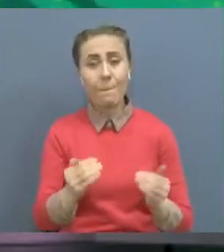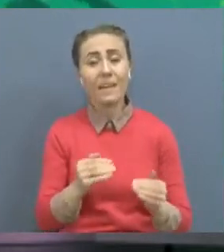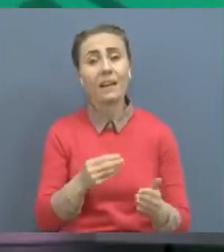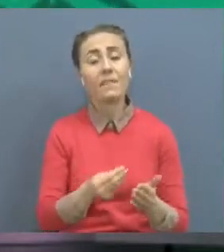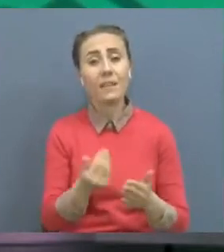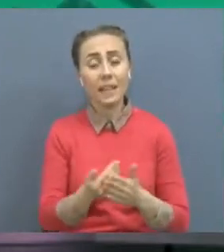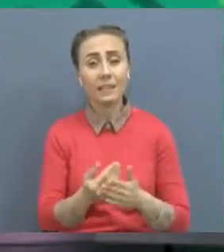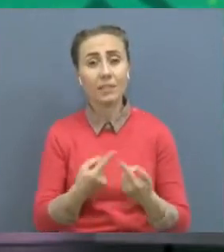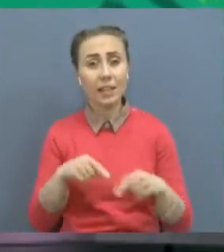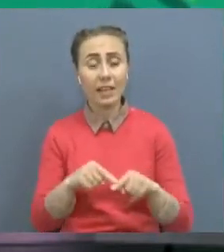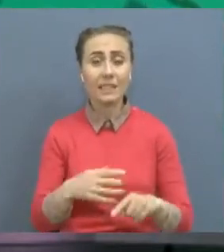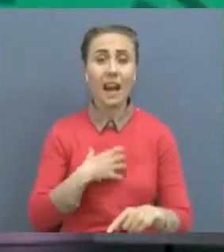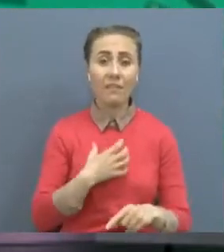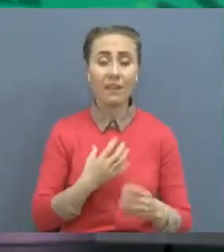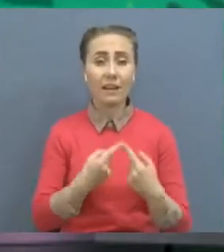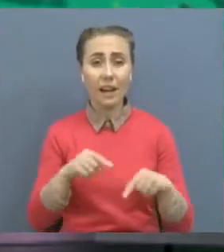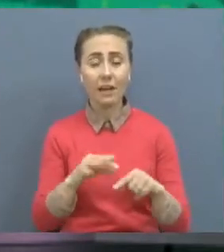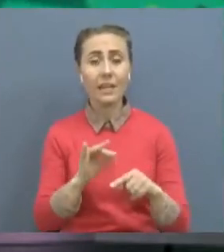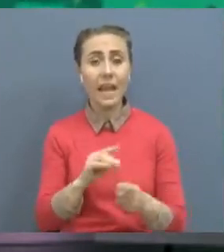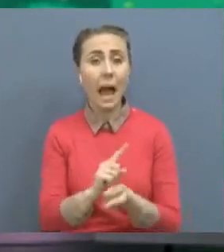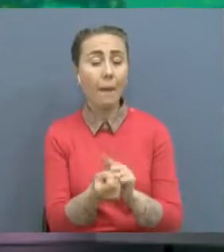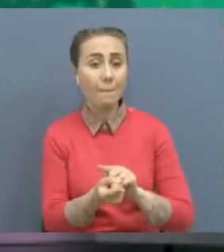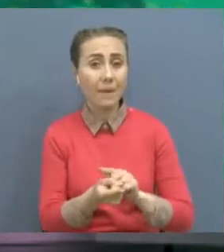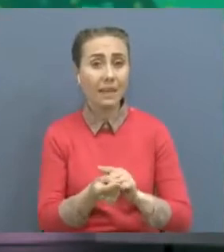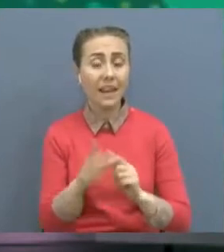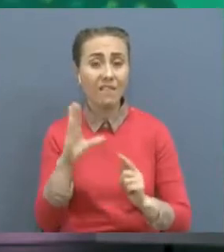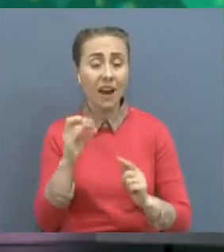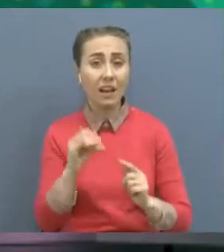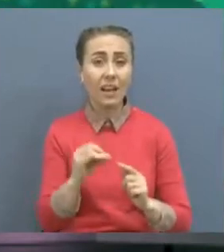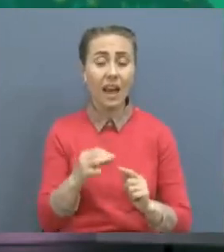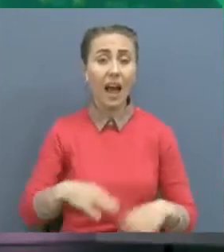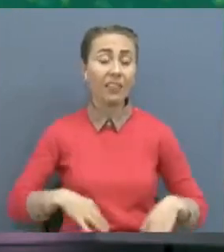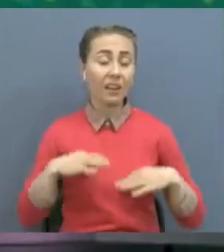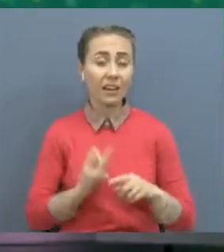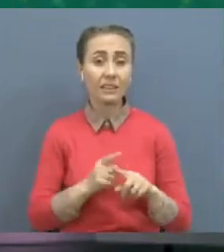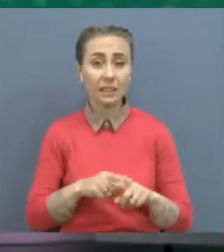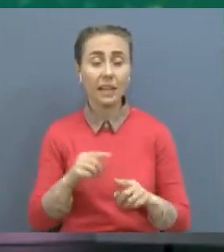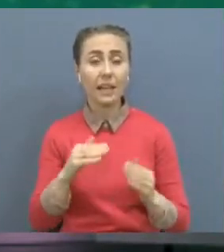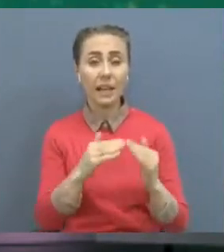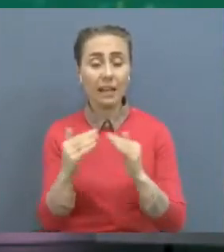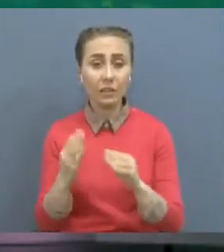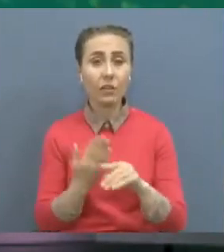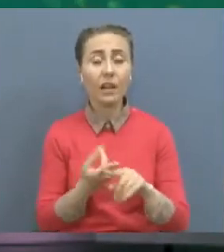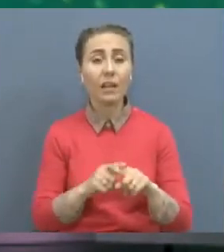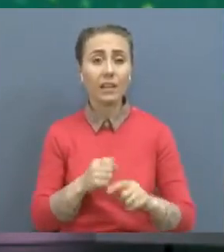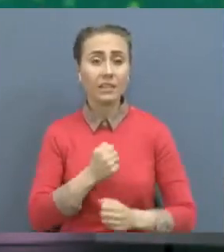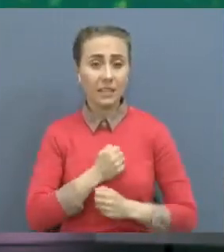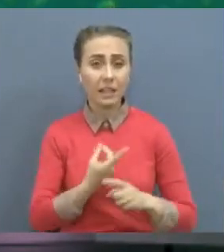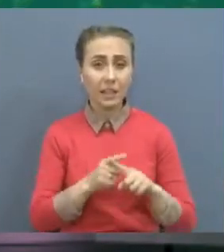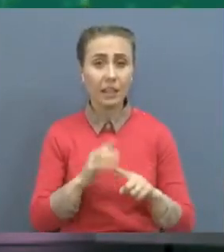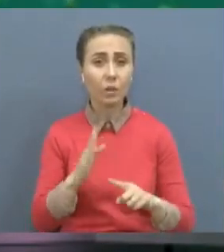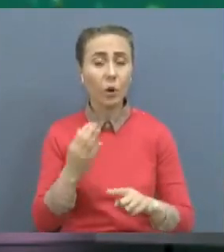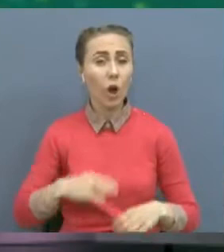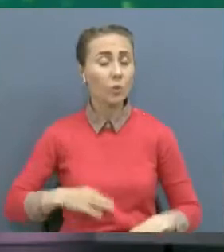жұмыстейді. Натаристтер адвокаттық кенгселерде қызметінегірісті. Ал жұмысын тұрақты режимге ауыстырған тұрмыстық түкендердің